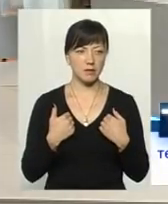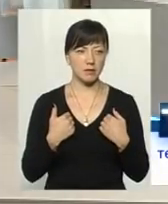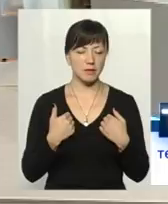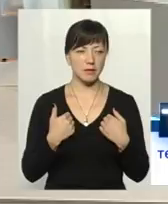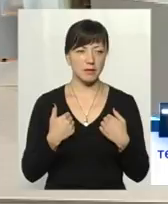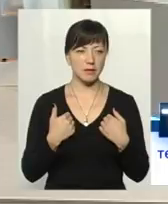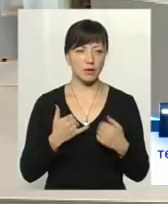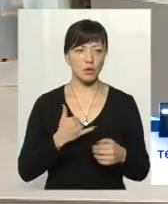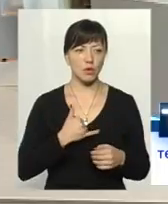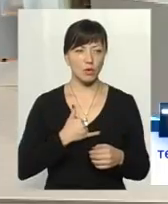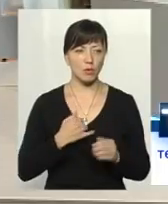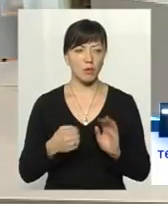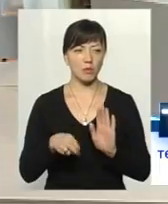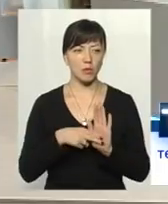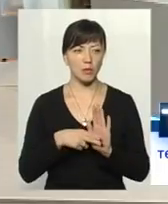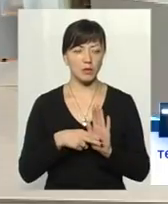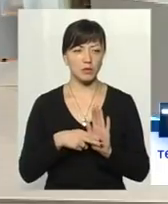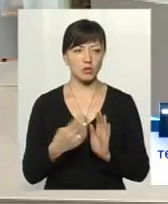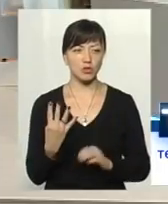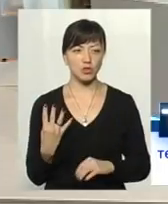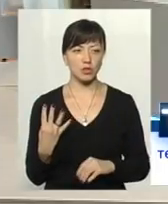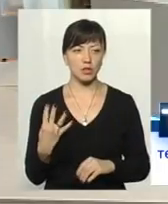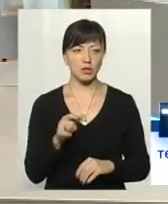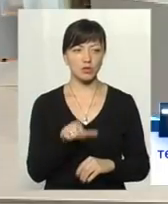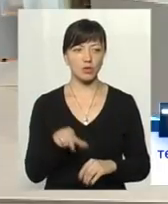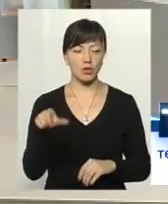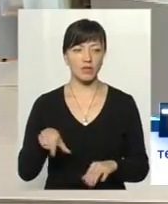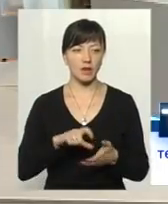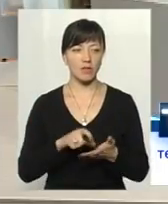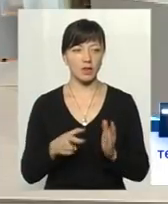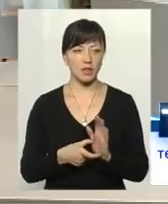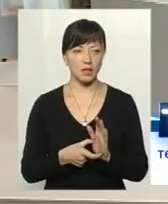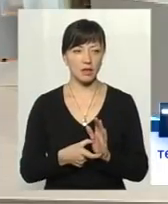У мене зареєструювало чотири чоловіки в квартирі.